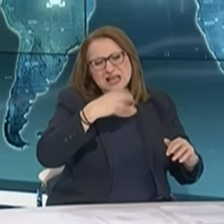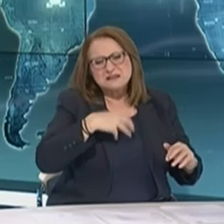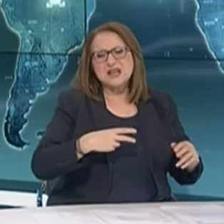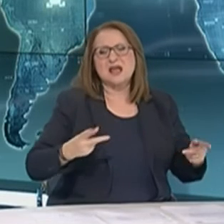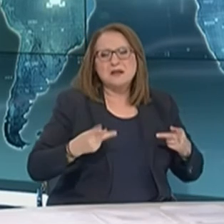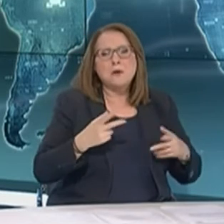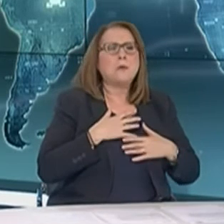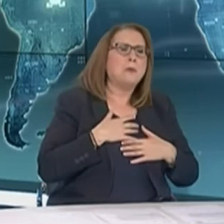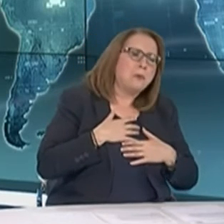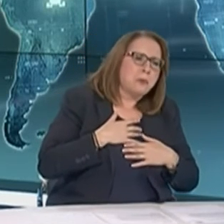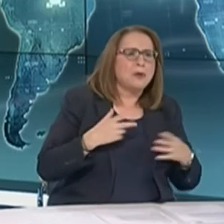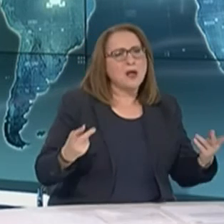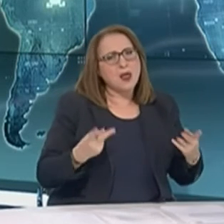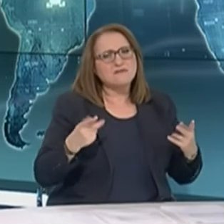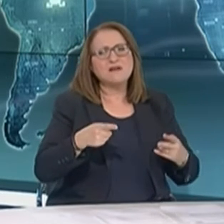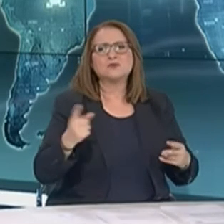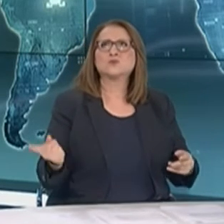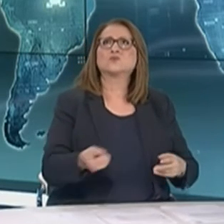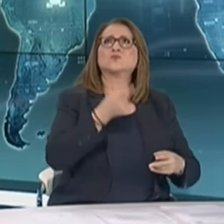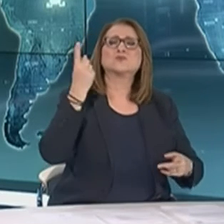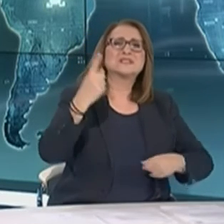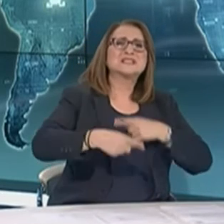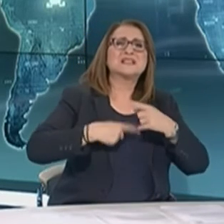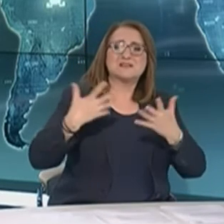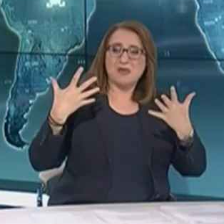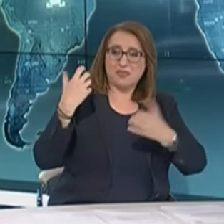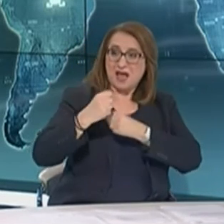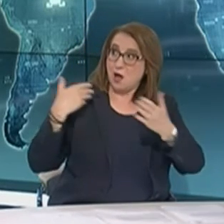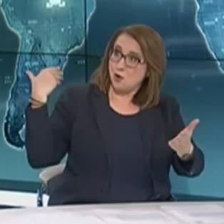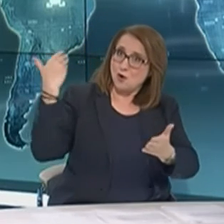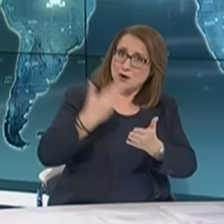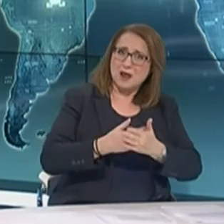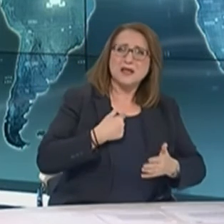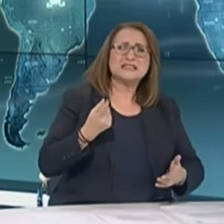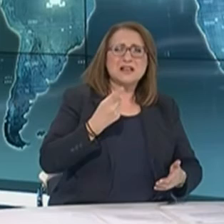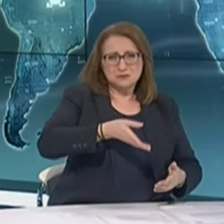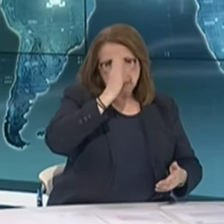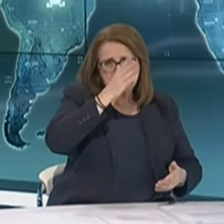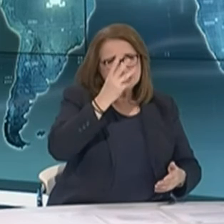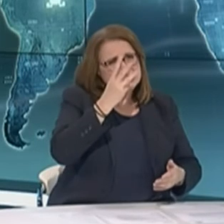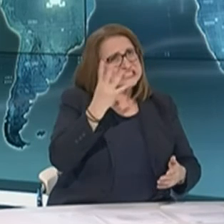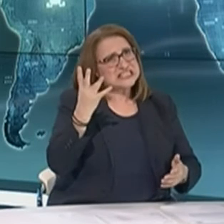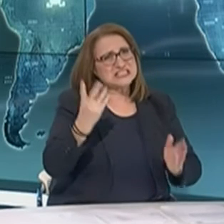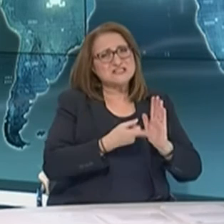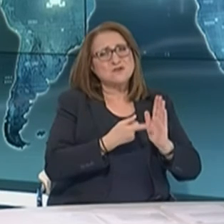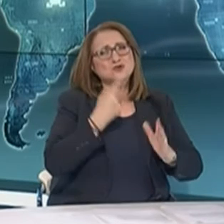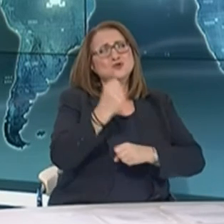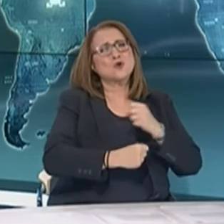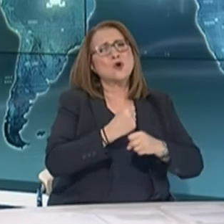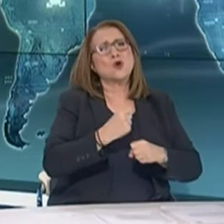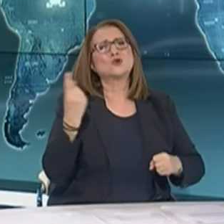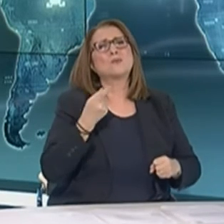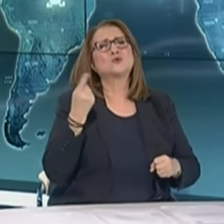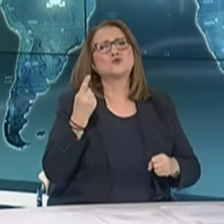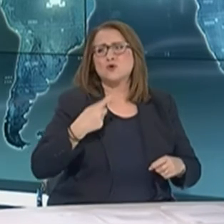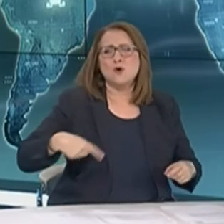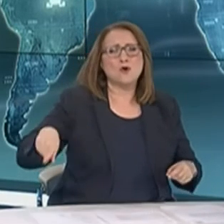τουλάχιστον τρεις με τέσσερις φορές το χρόνο τα τελευταία δέκα χρόνια. Τόσο περίπου υπολογίζεται ότι είναι ο μέσος αριθμός ιώσεων που περνάει